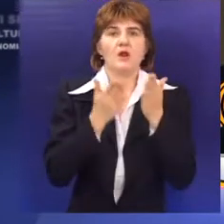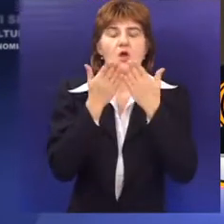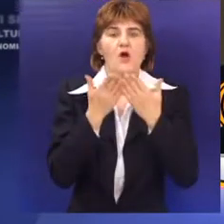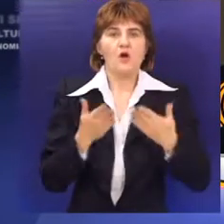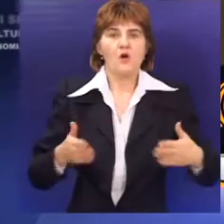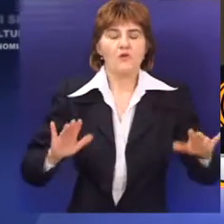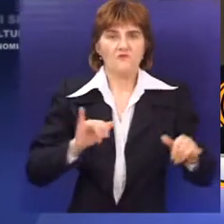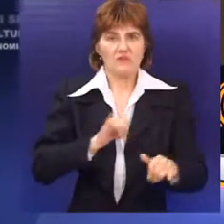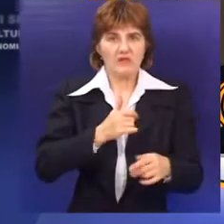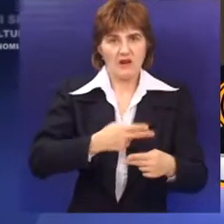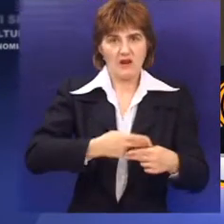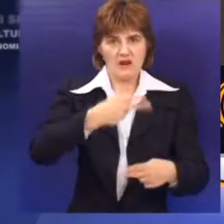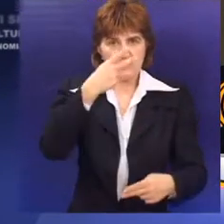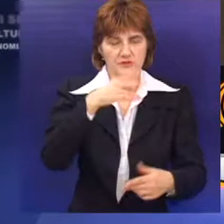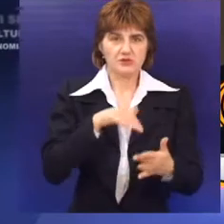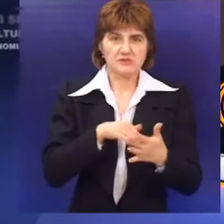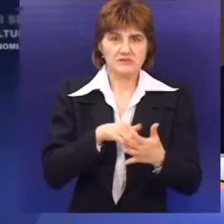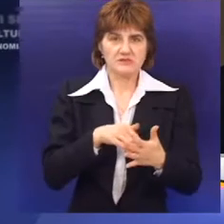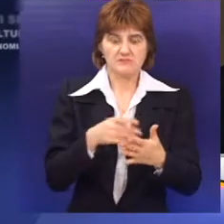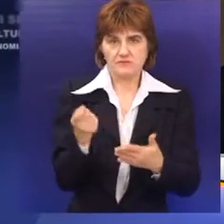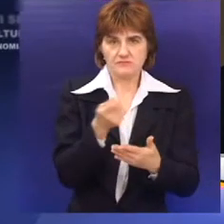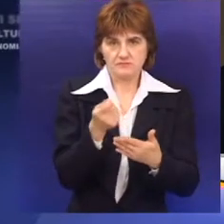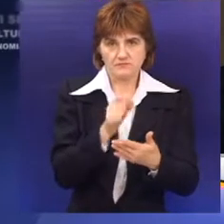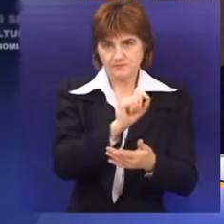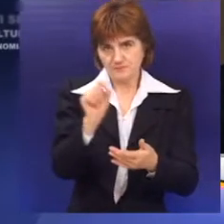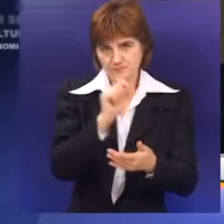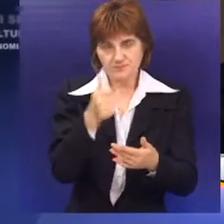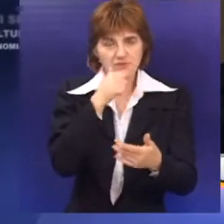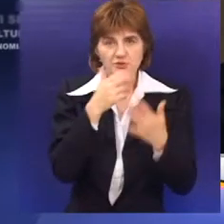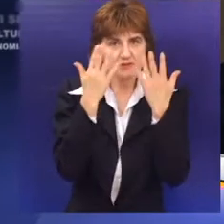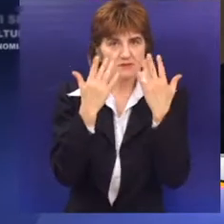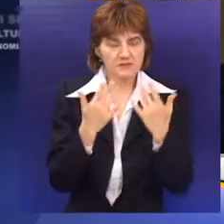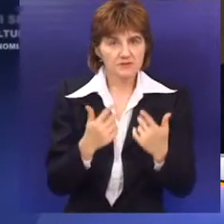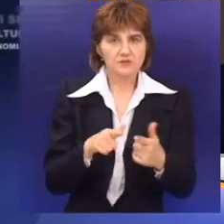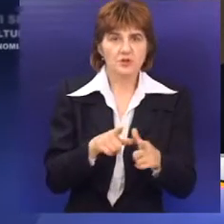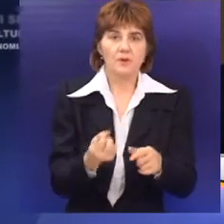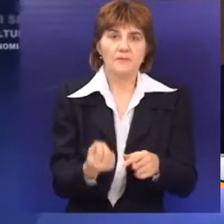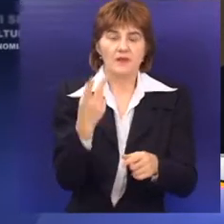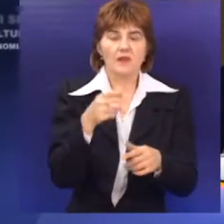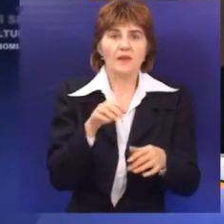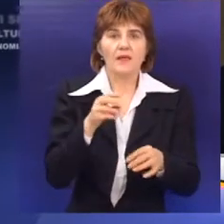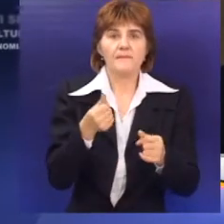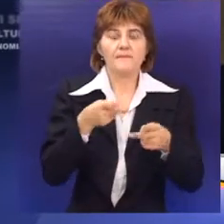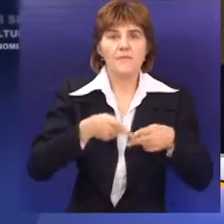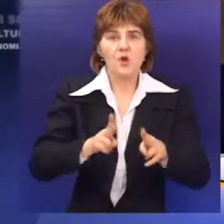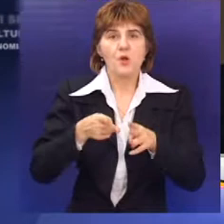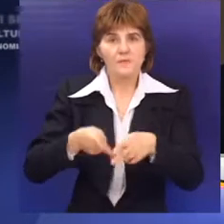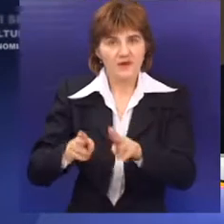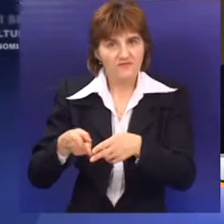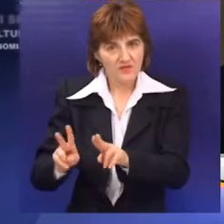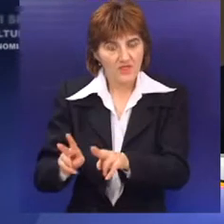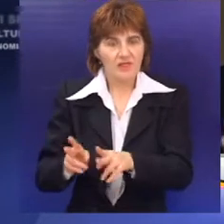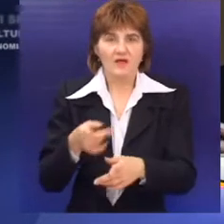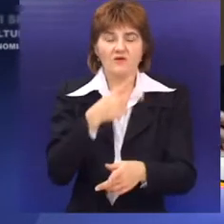će u naredna tri meseca uraditi analizu potencijala, mogućnosti razvoja organske poljoprivrede, koje će upravo biti